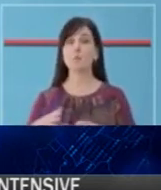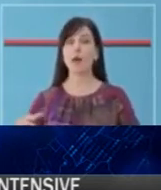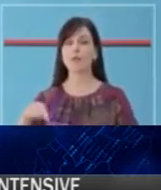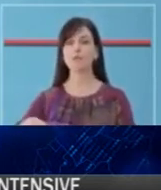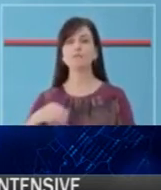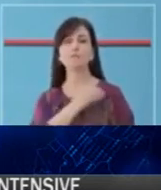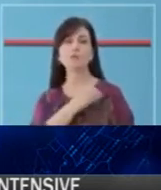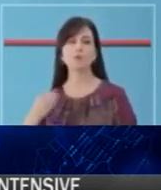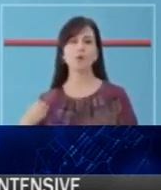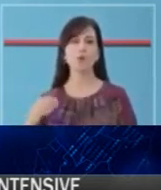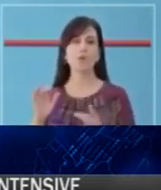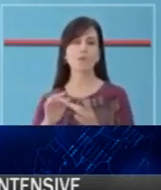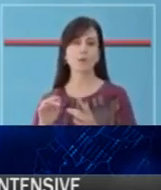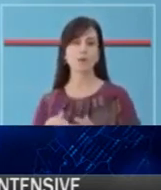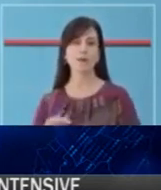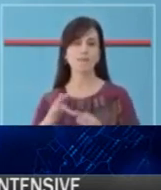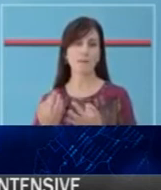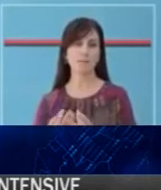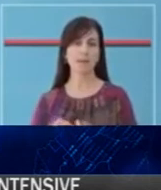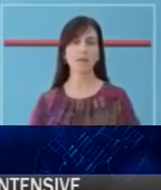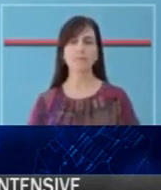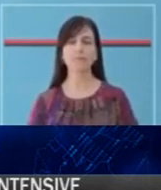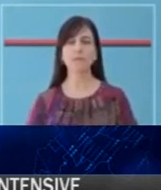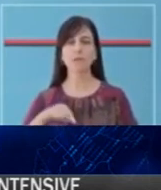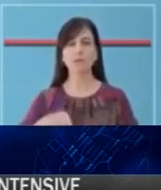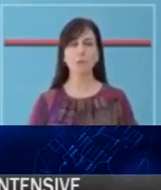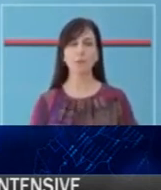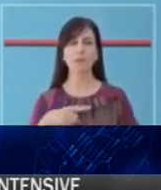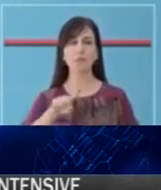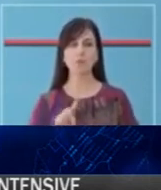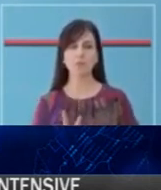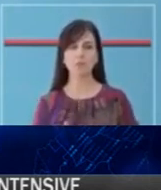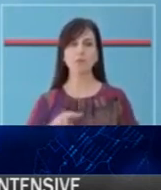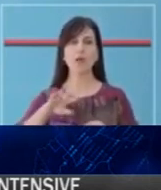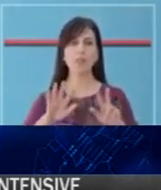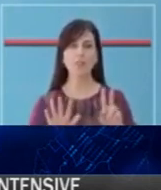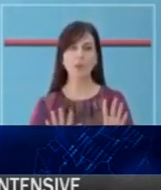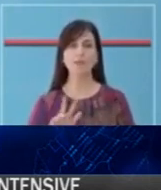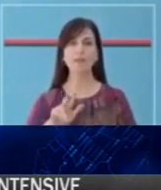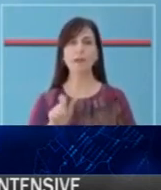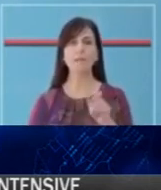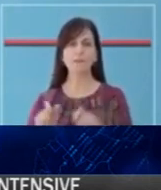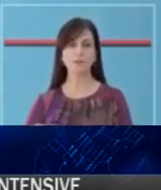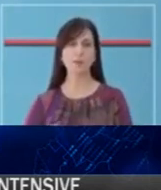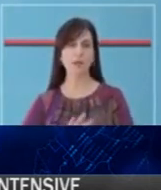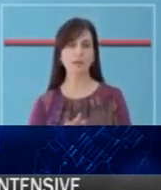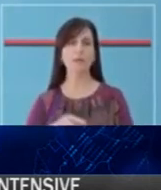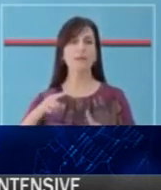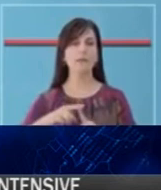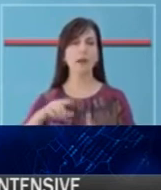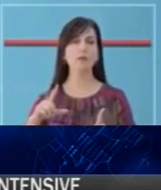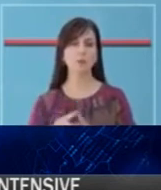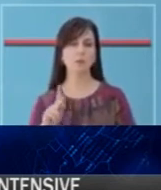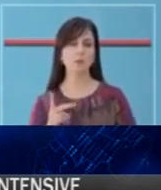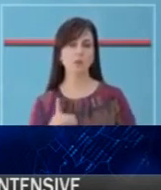Në vëndin ton janë 253 persona aktiv me COVID-19, kryesisht në Tiran, Durës dhe Kry. Në